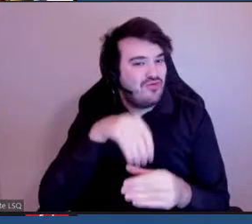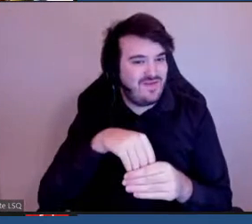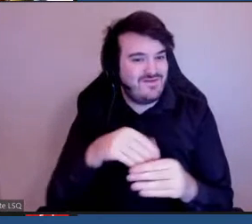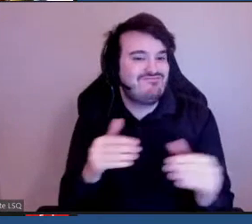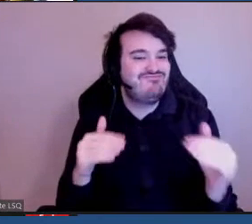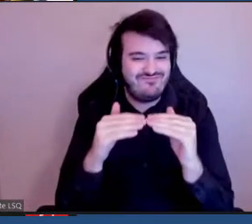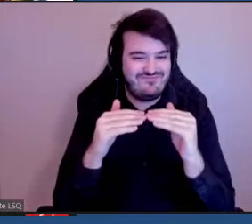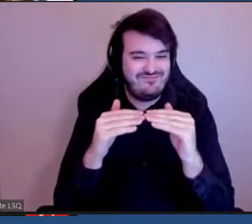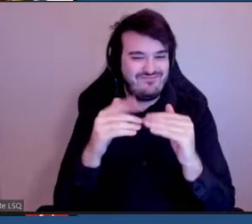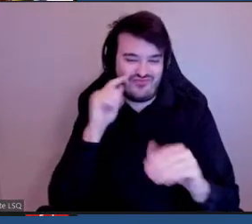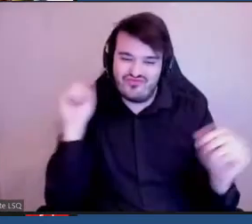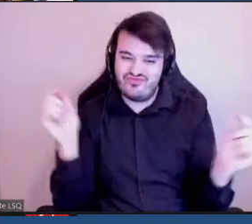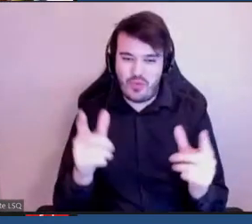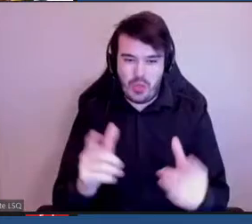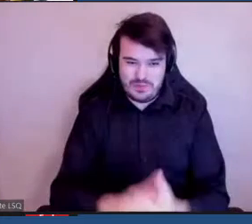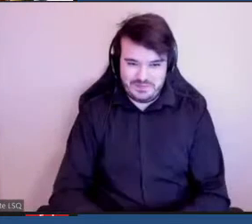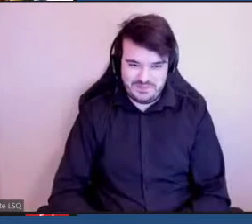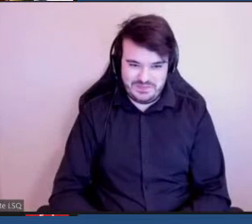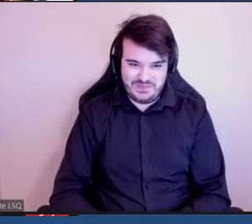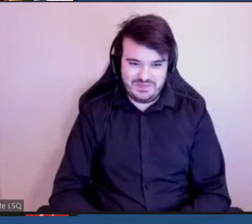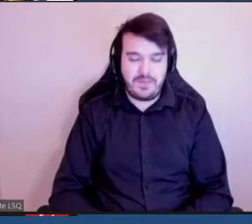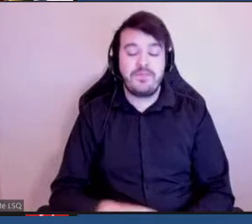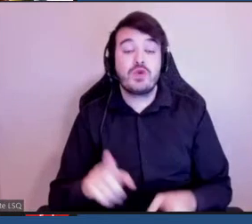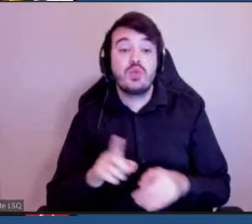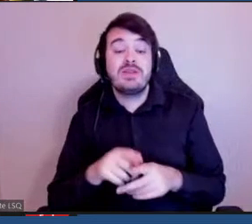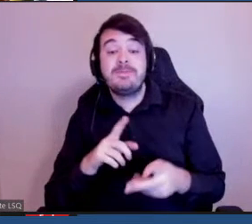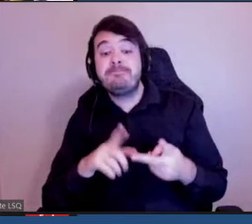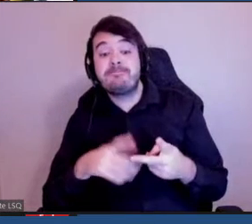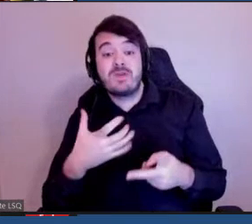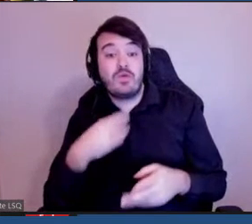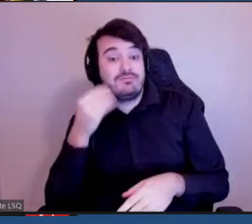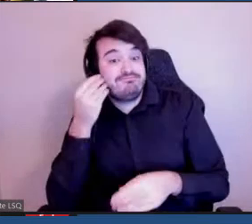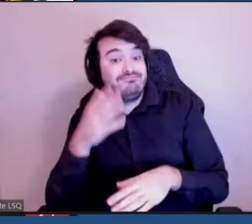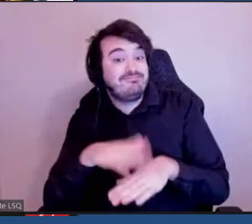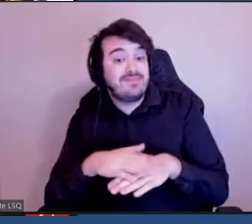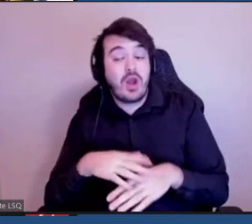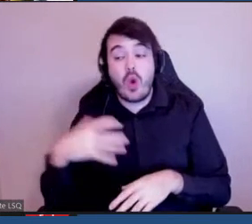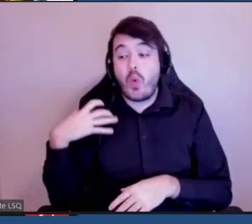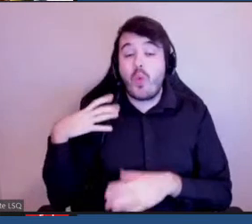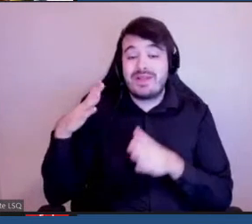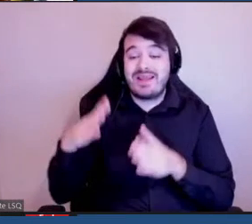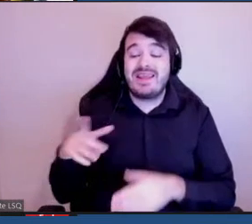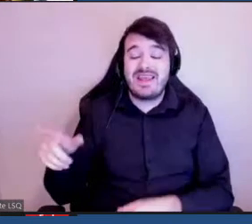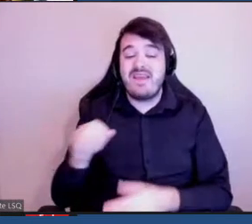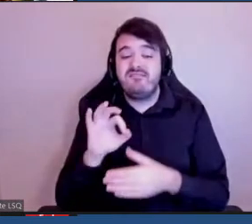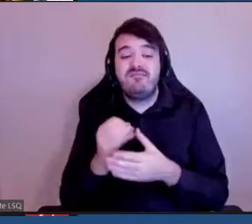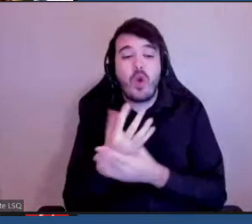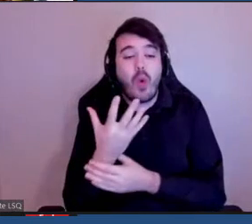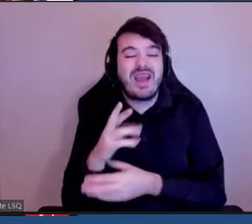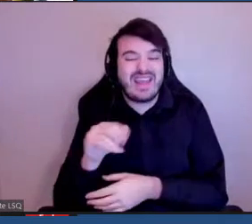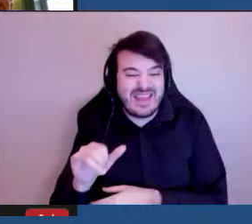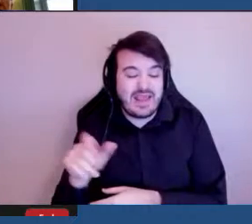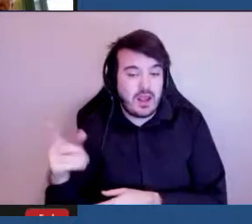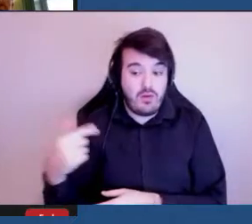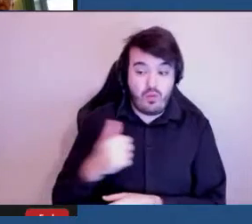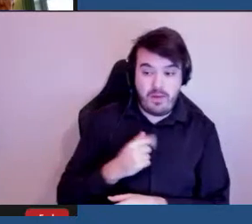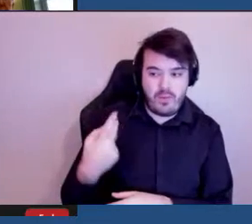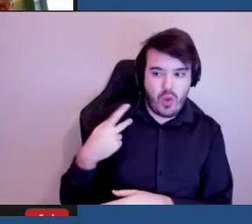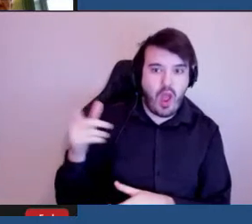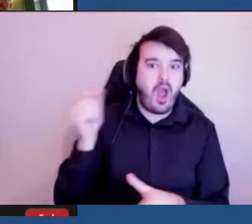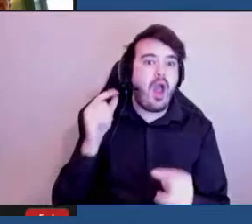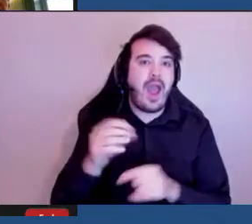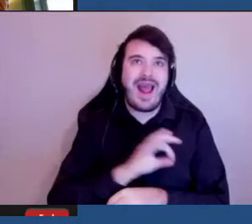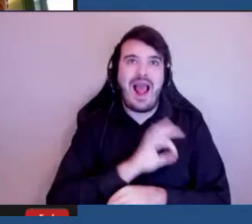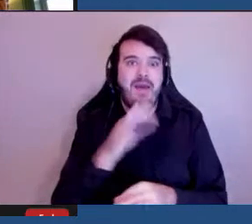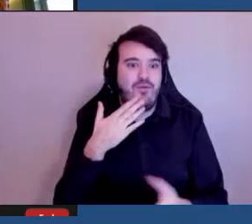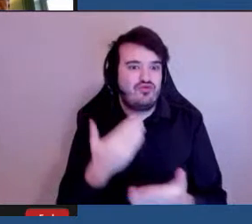Je tiens aussi à vous rappeler que, conseiller Fleury et moi-même, nous avons reçu d'excellentes nouvelles pour la ville d'Ottawa. C'est